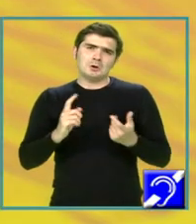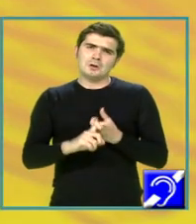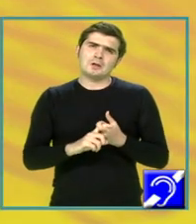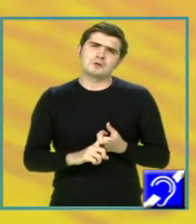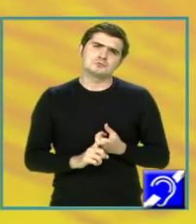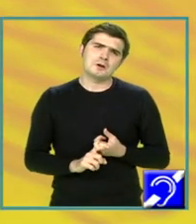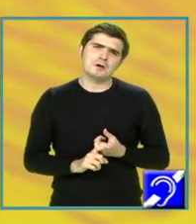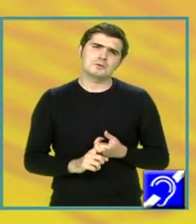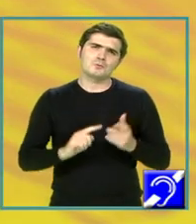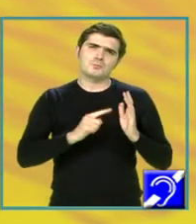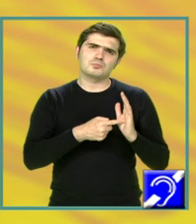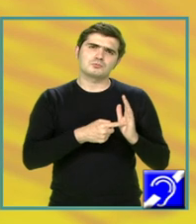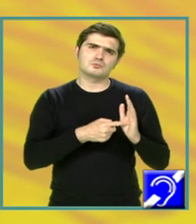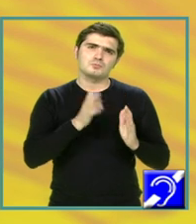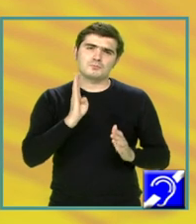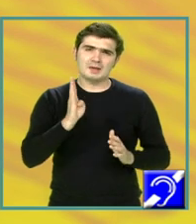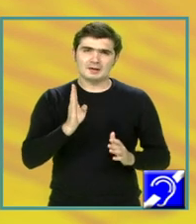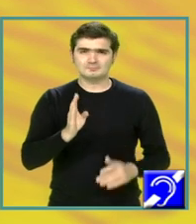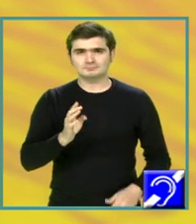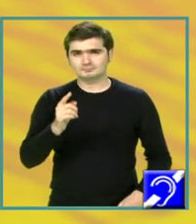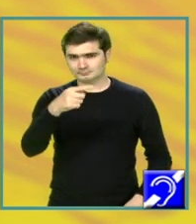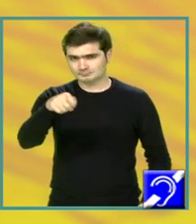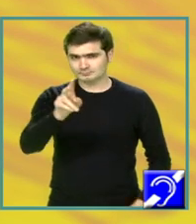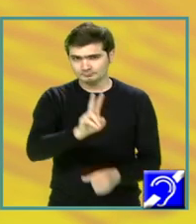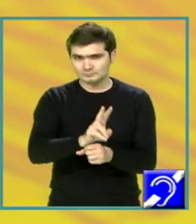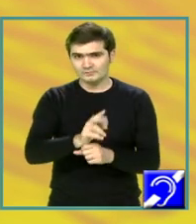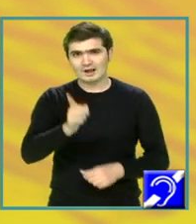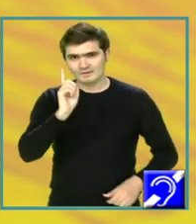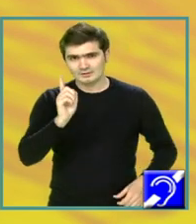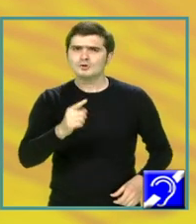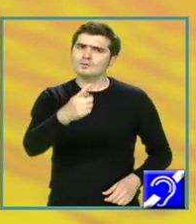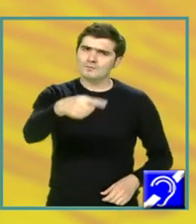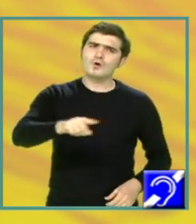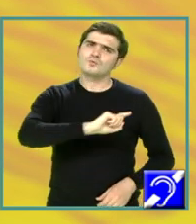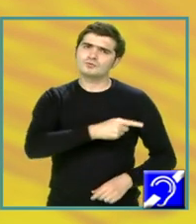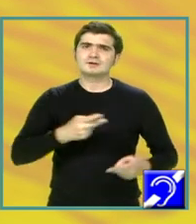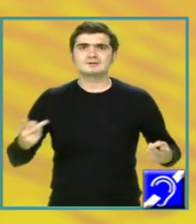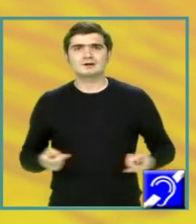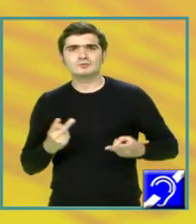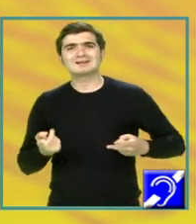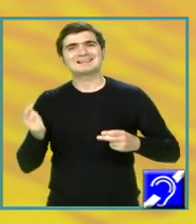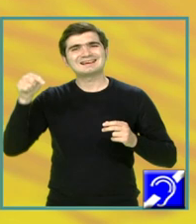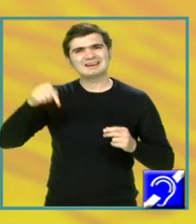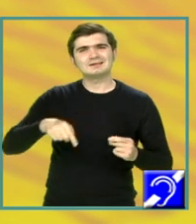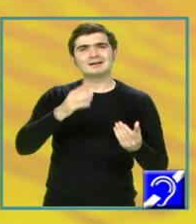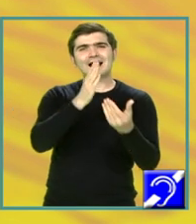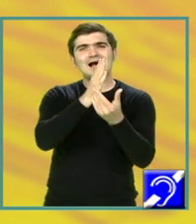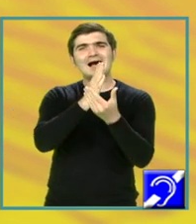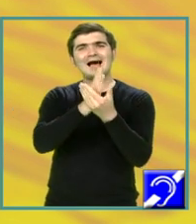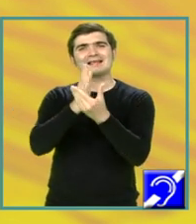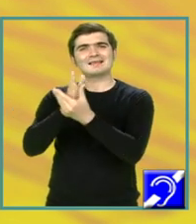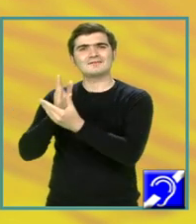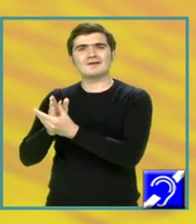punctul B, vă avertizez, voi puteți căuta în arhiva emisiunii